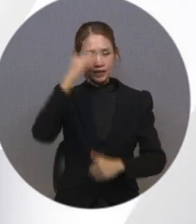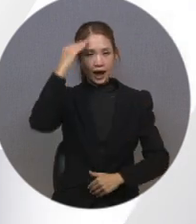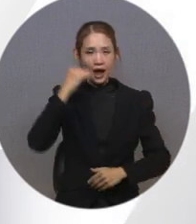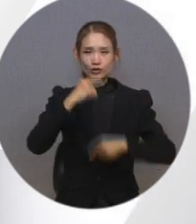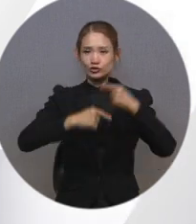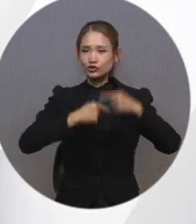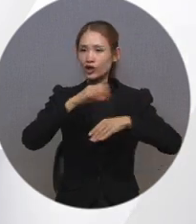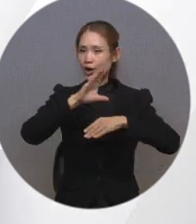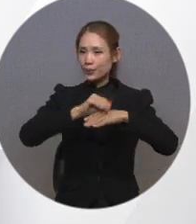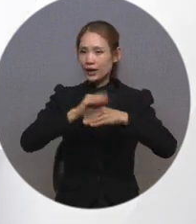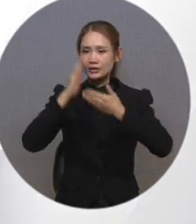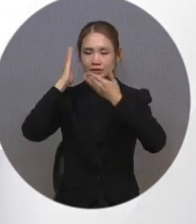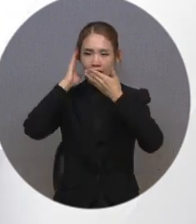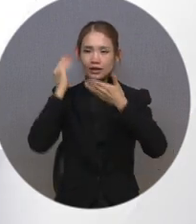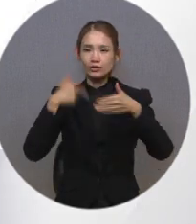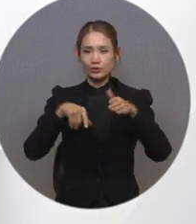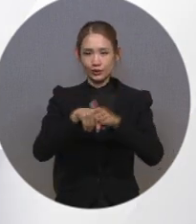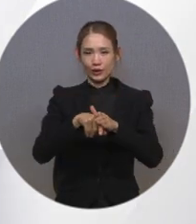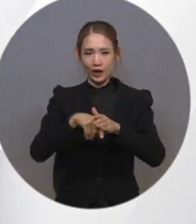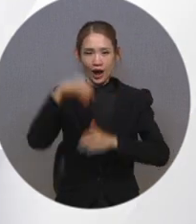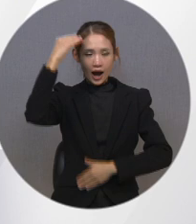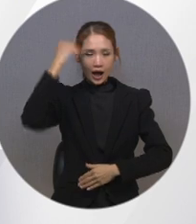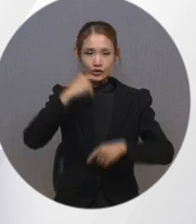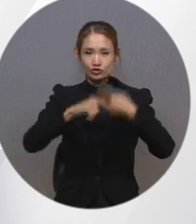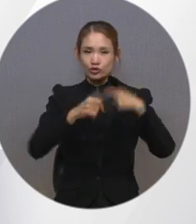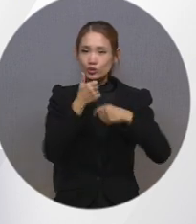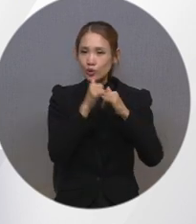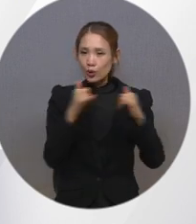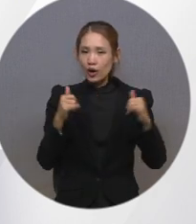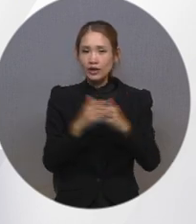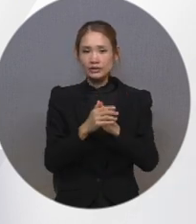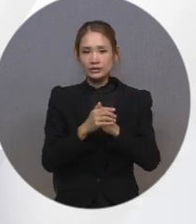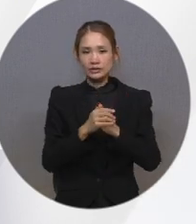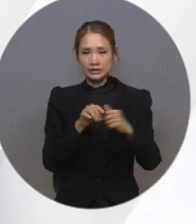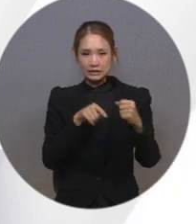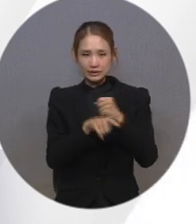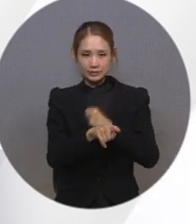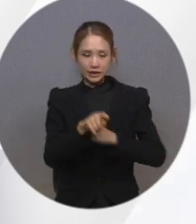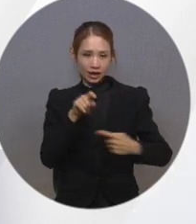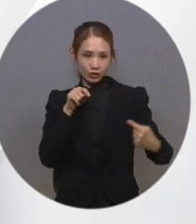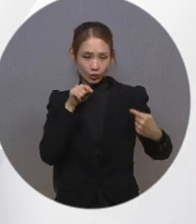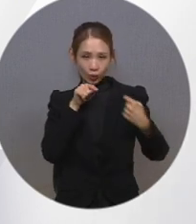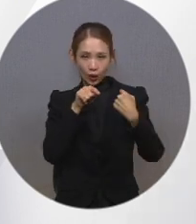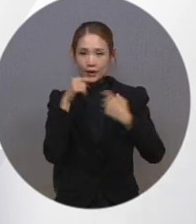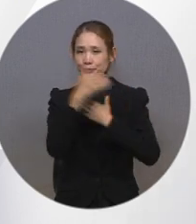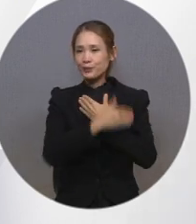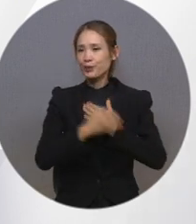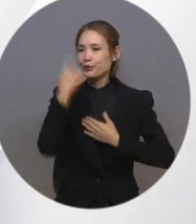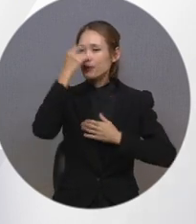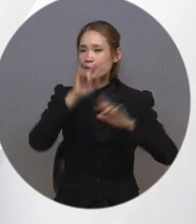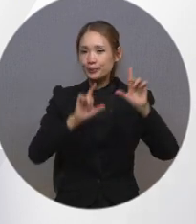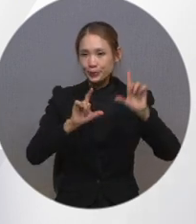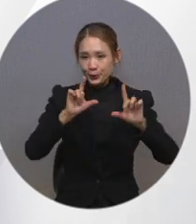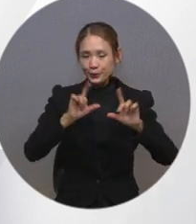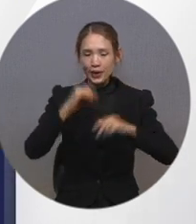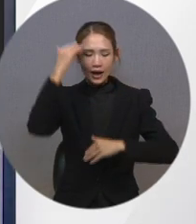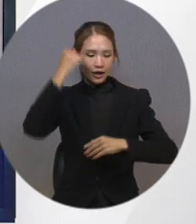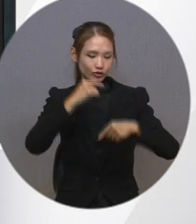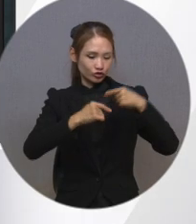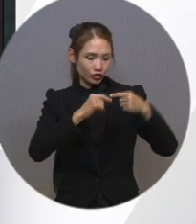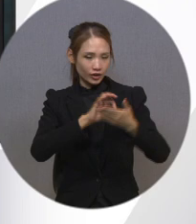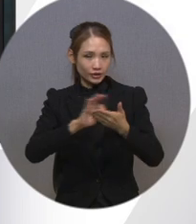방송은 청각 장애인을 위해 한국 수어 통역사가 의미가 통하는 몸짓, 표정, 한국 수어를 사용해